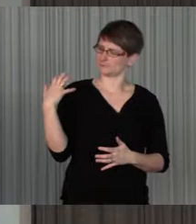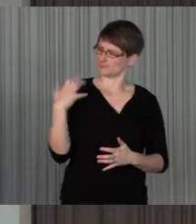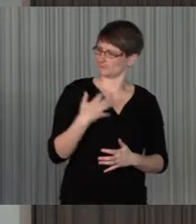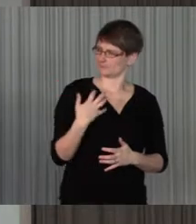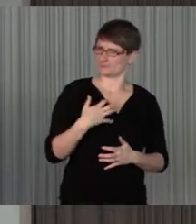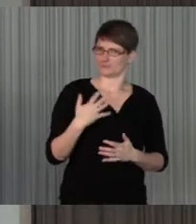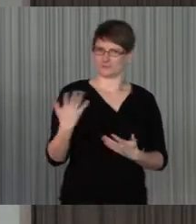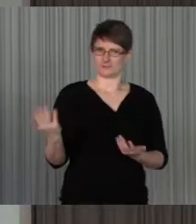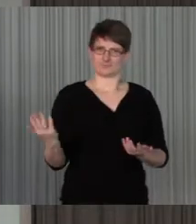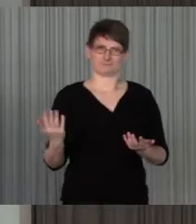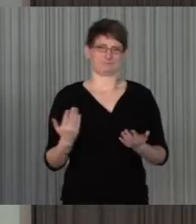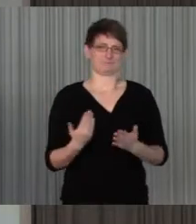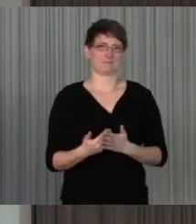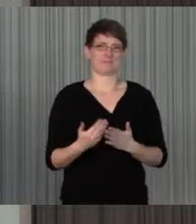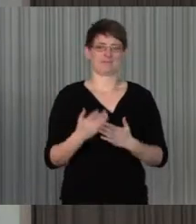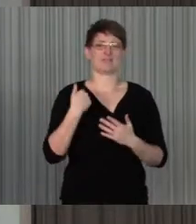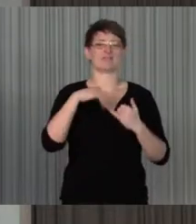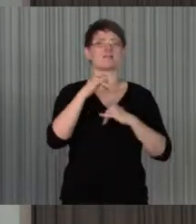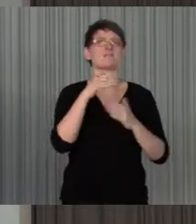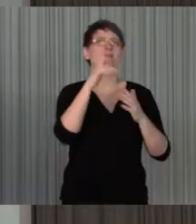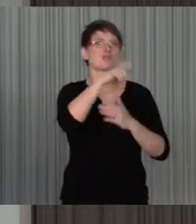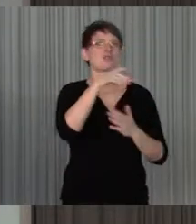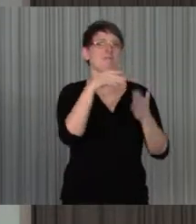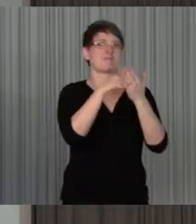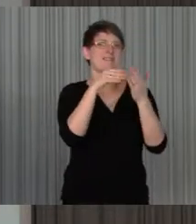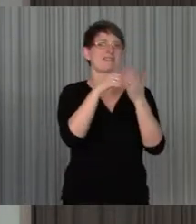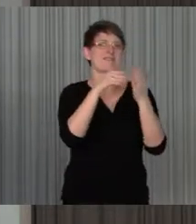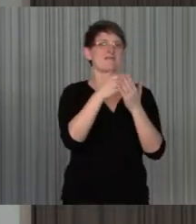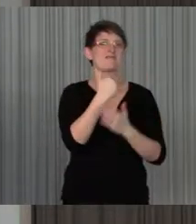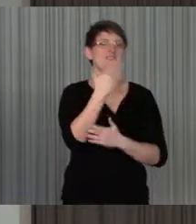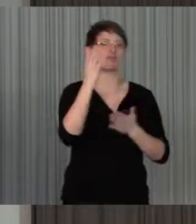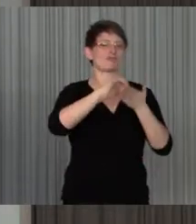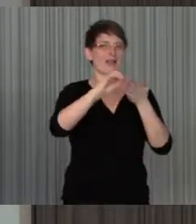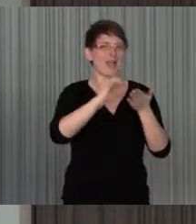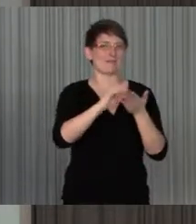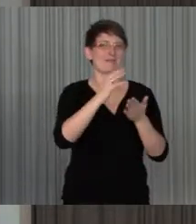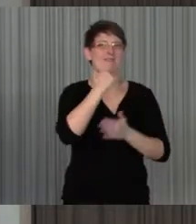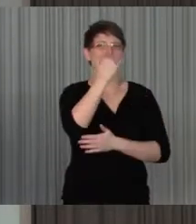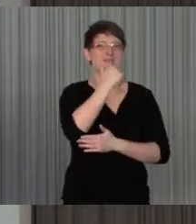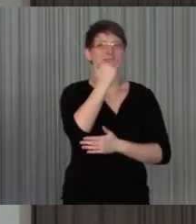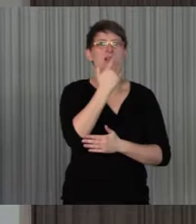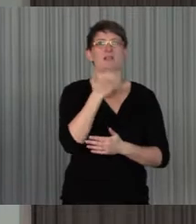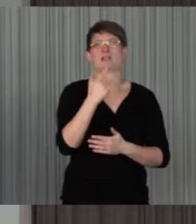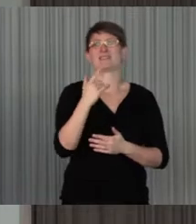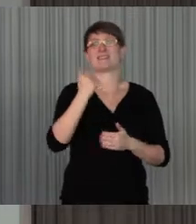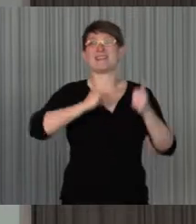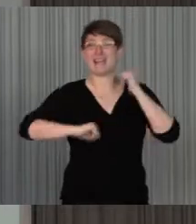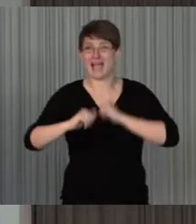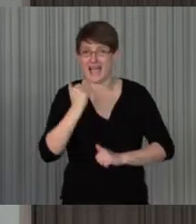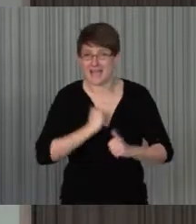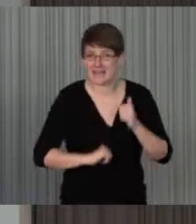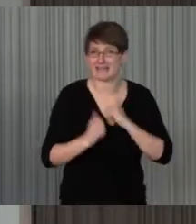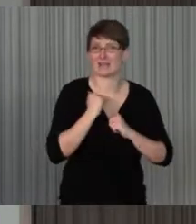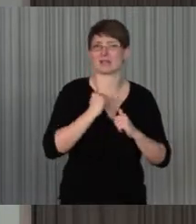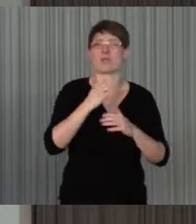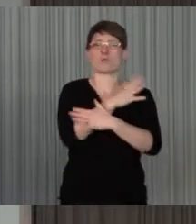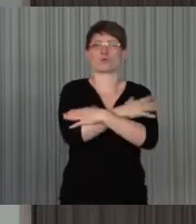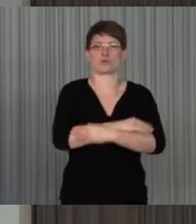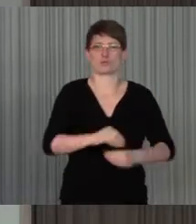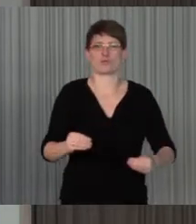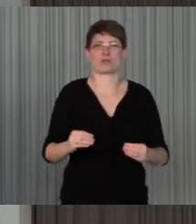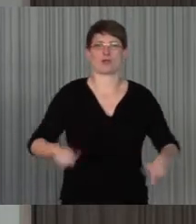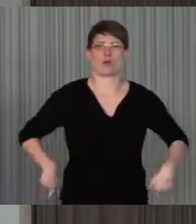lesen, wie über Menschen mit Behinderung berichtet wird. Sie leiden dann nicht schon, sie fesseln, wenn man Rollstuhl oder Kinder